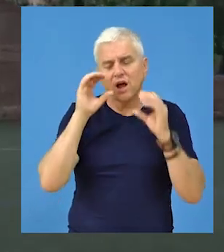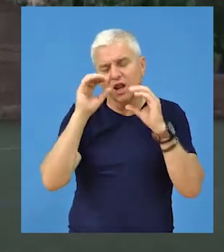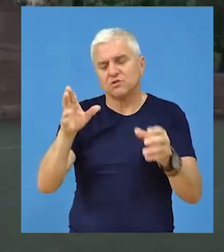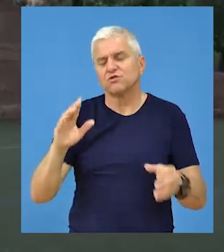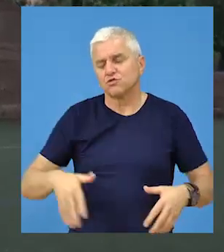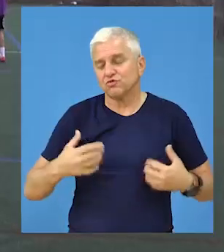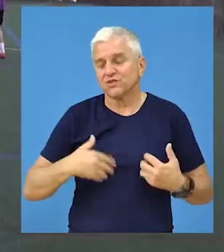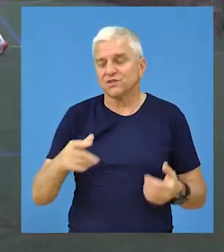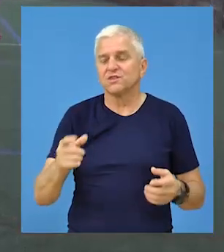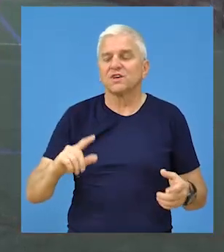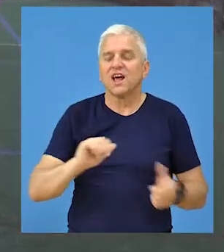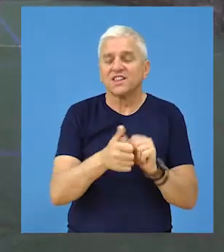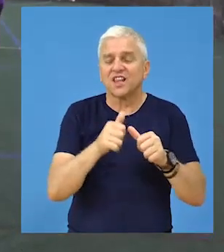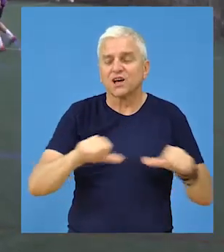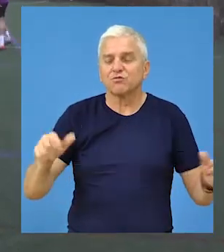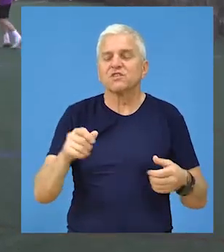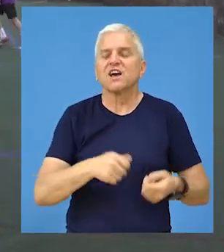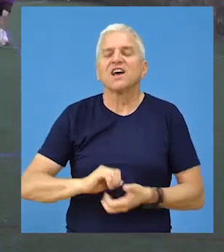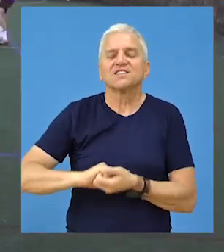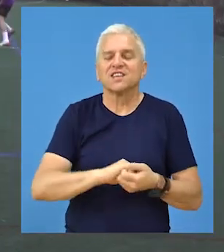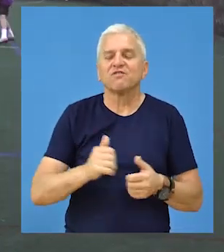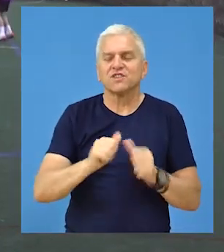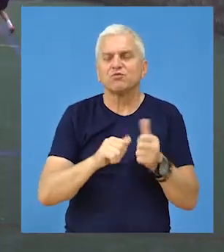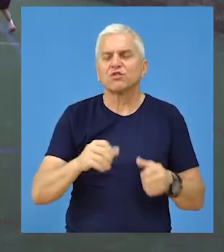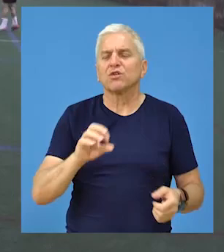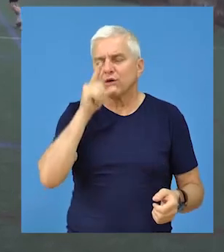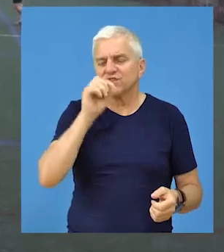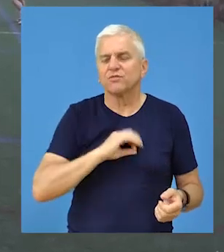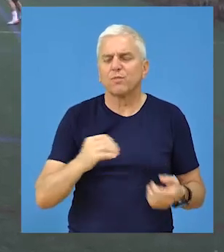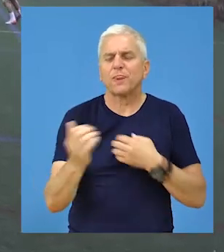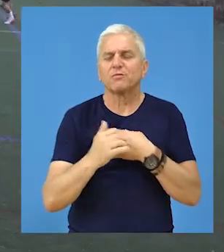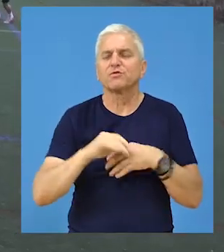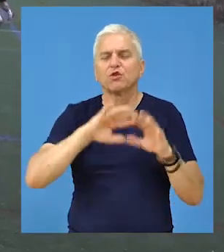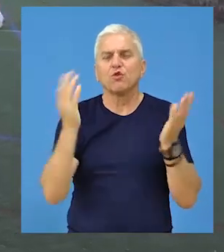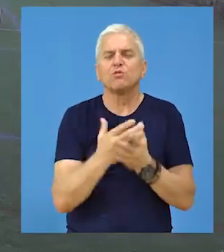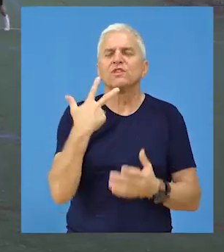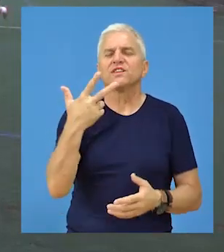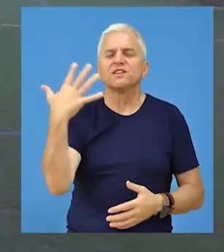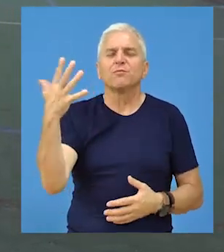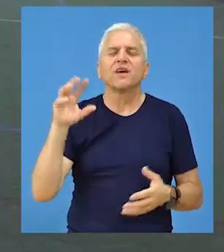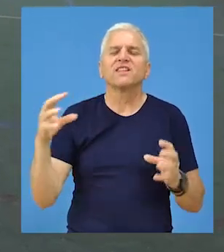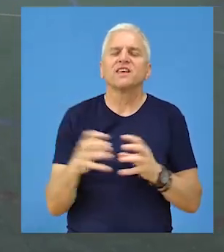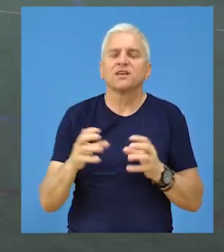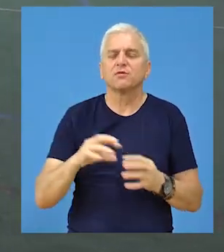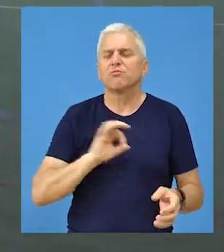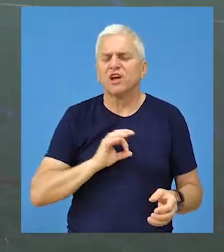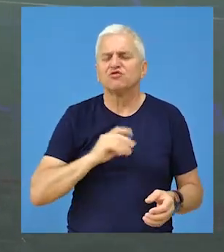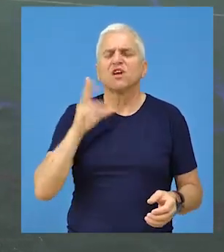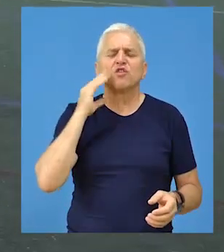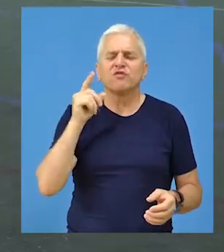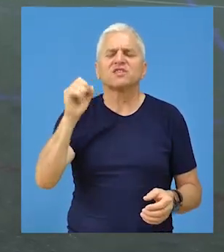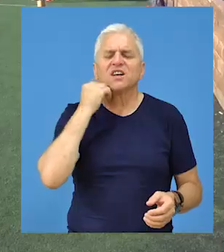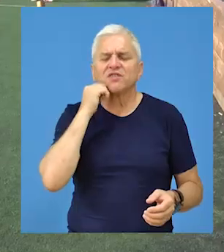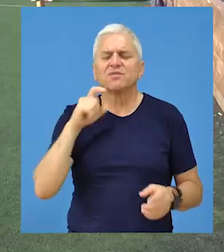i mislim da je publika uživala. Na turniru čiji organizator Save Sportova opštine Beče prijavilo se ukupno 35 ekipa iz Bečeja